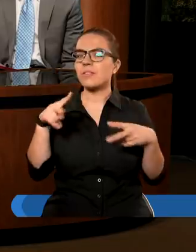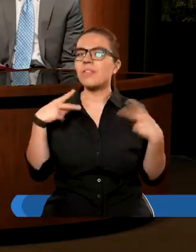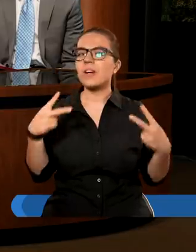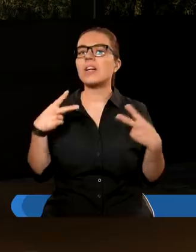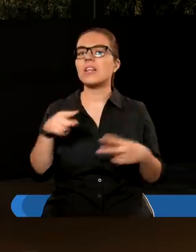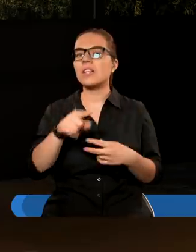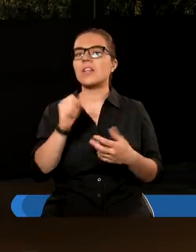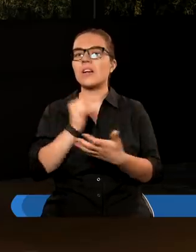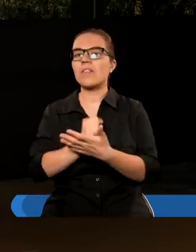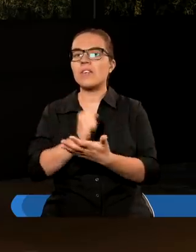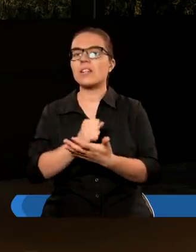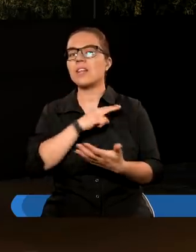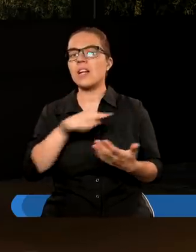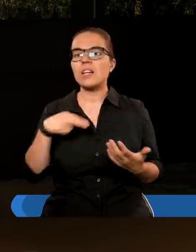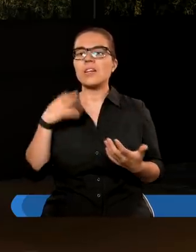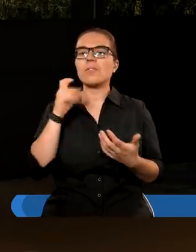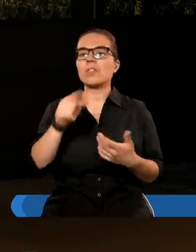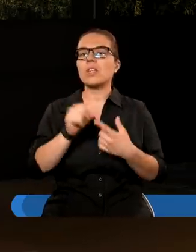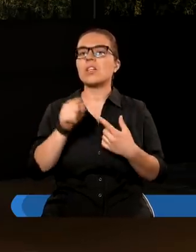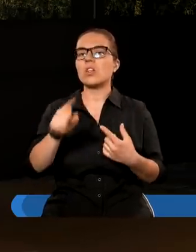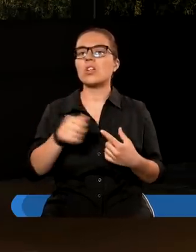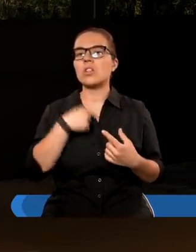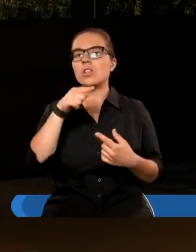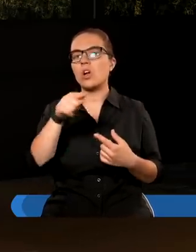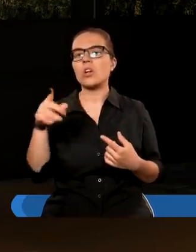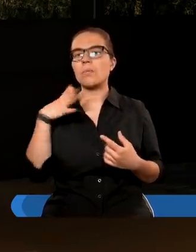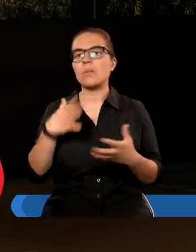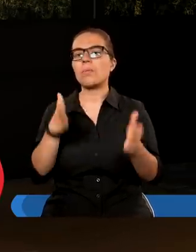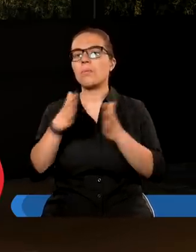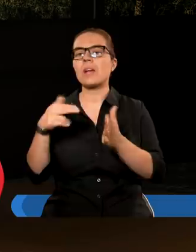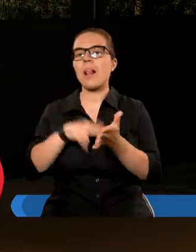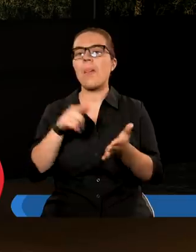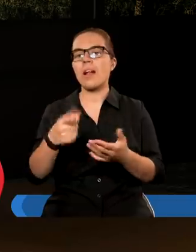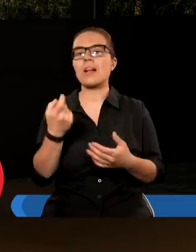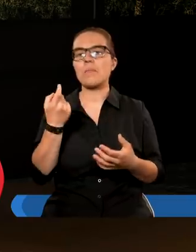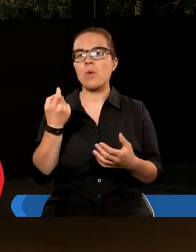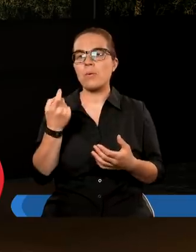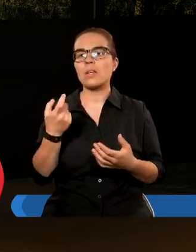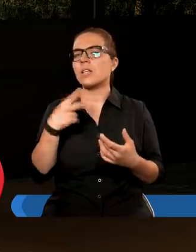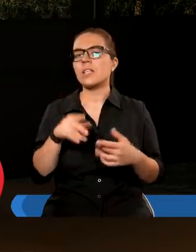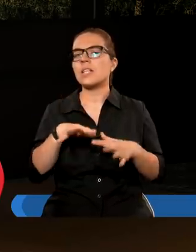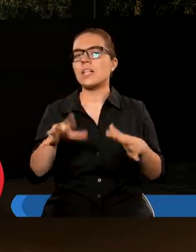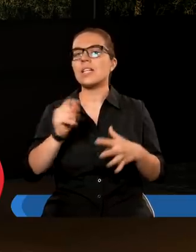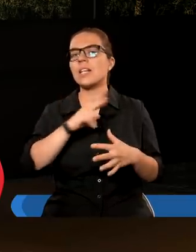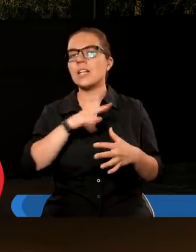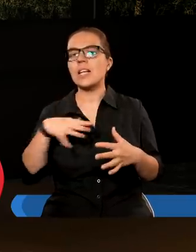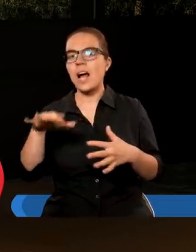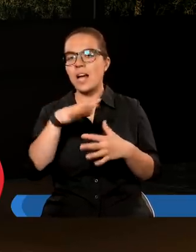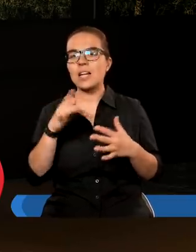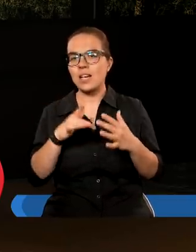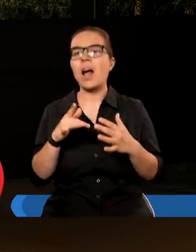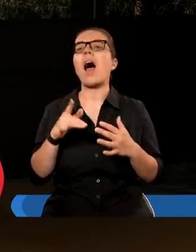Jednak ważniejszą kwestią dla Chrystusa było to, żeby oni byli przygotowani na ten moment. Nie tyle znaki,